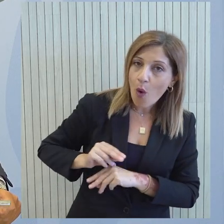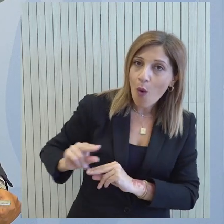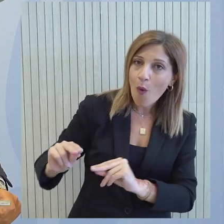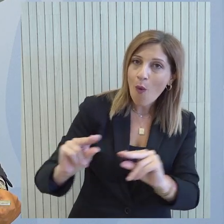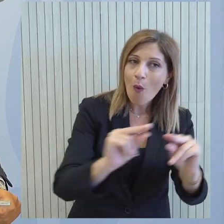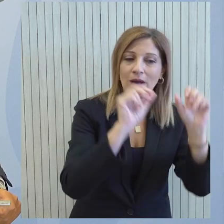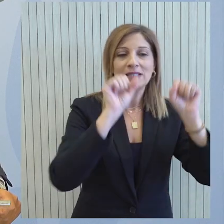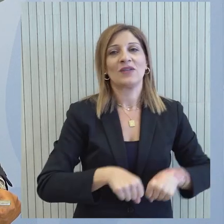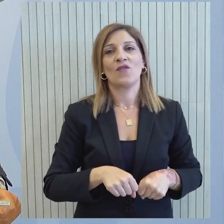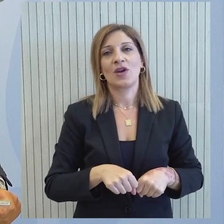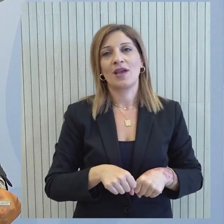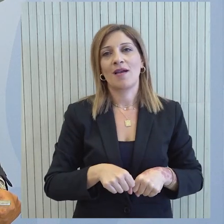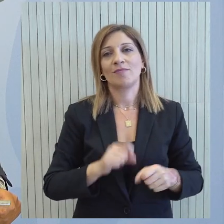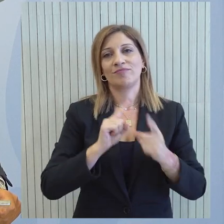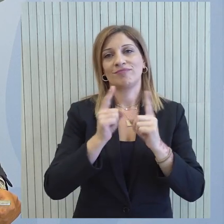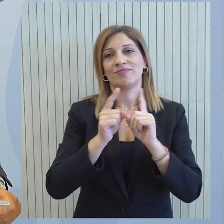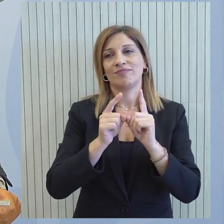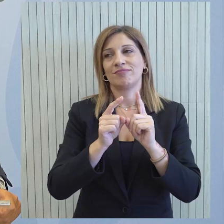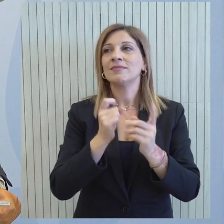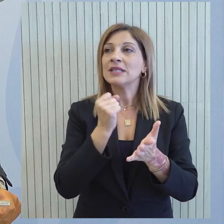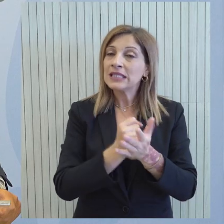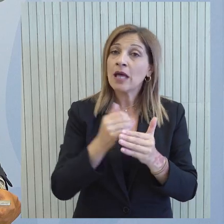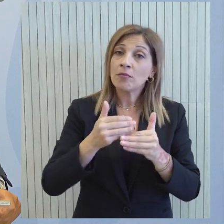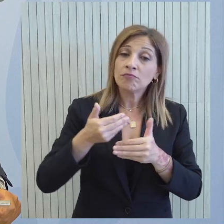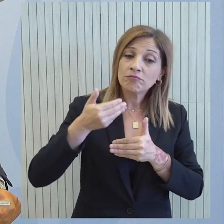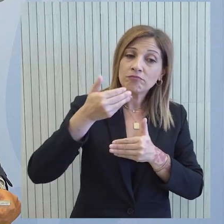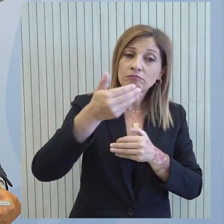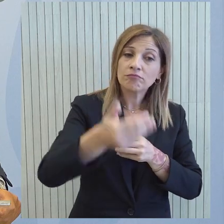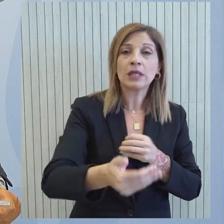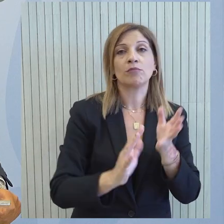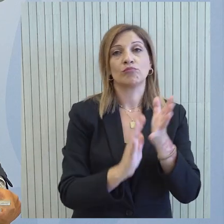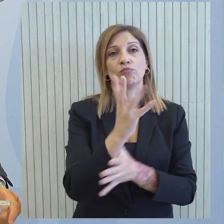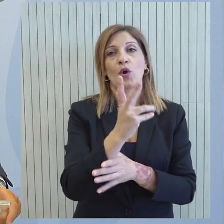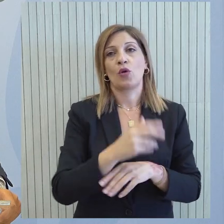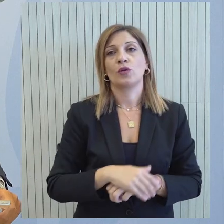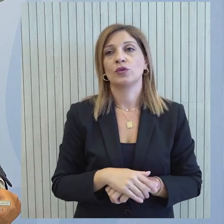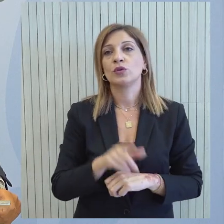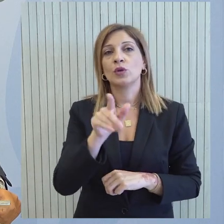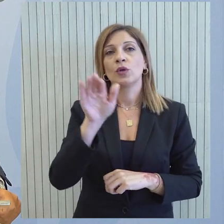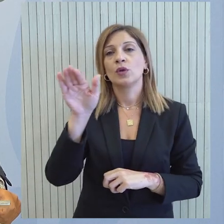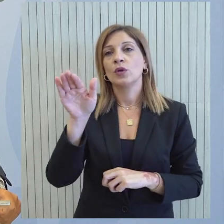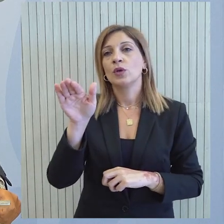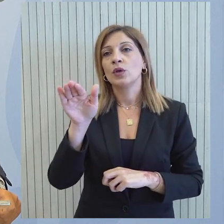ενιαία ερμηνεία όλων των ζητημάτων και να υπάρξει από εκείνο το σημείο και μετά πρόοδος